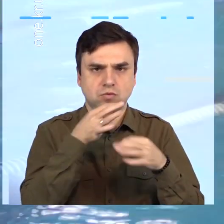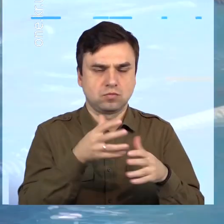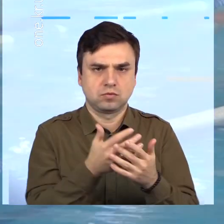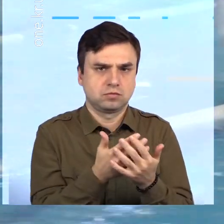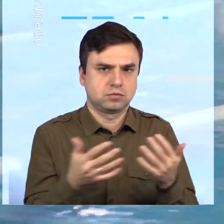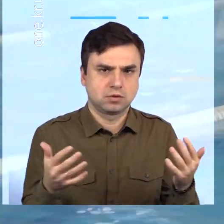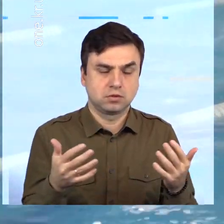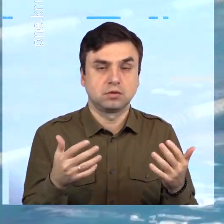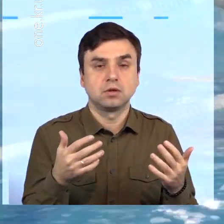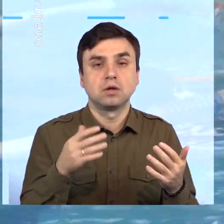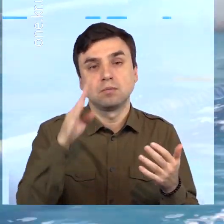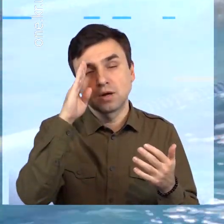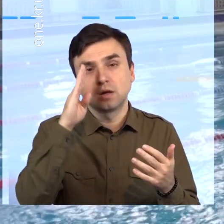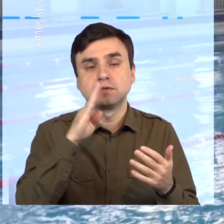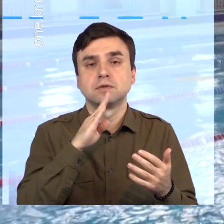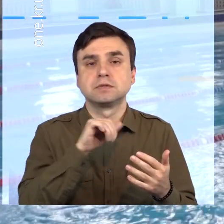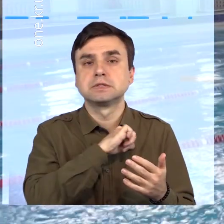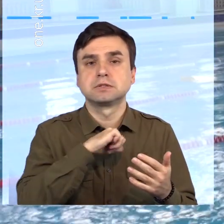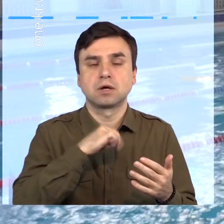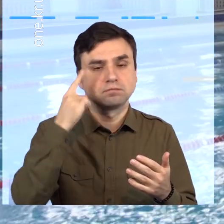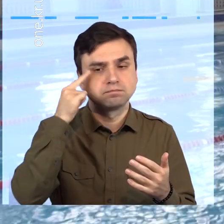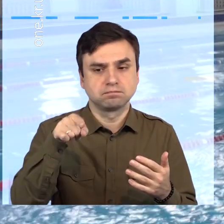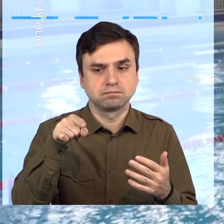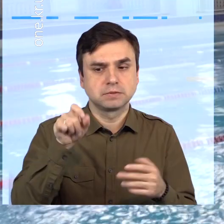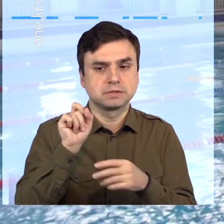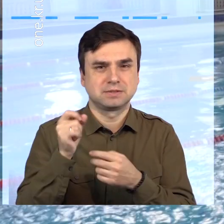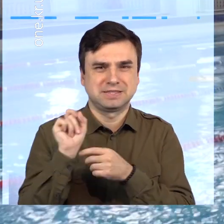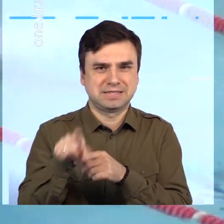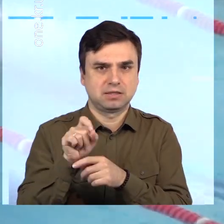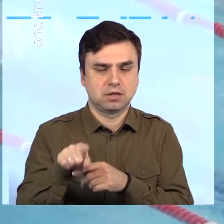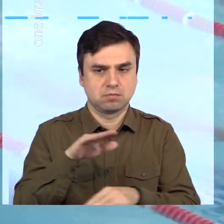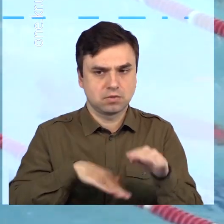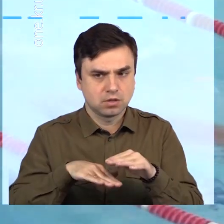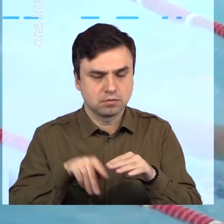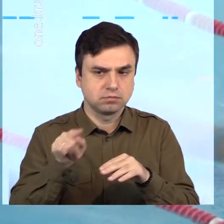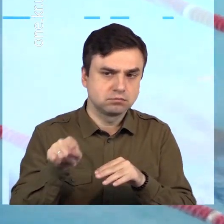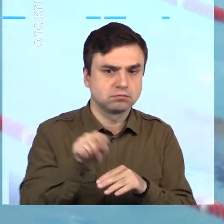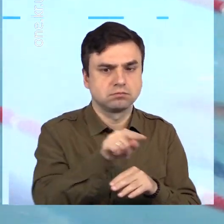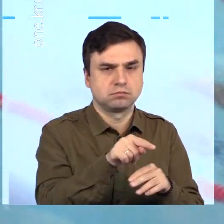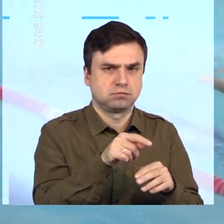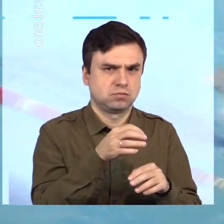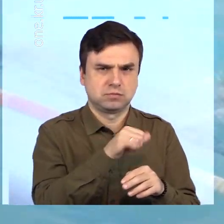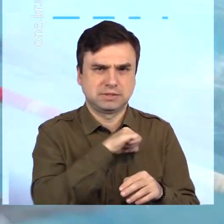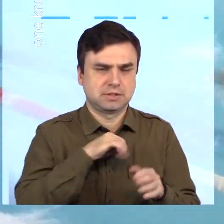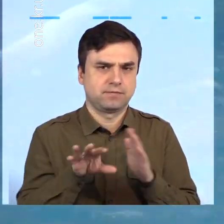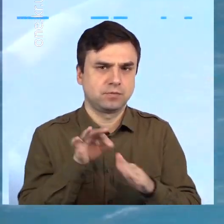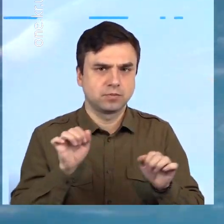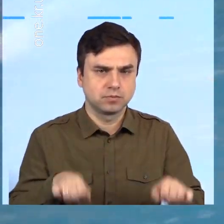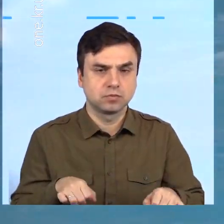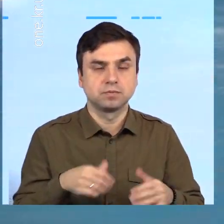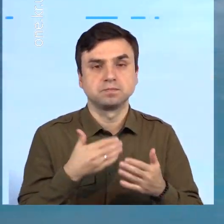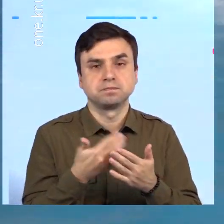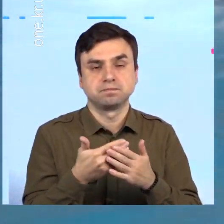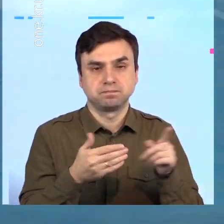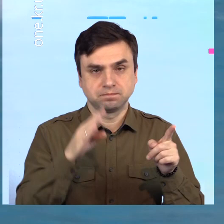спортсмени могли обрати будь-який собі до снаги. 18-річний Артем займається плаванням 10 років. Хлопець брав участь у більш ніж десятку всеукраїнських змагань та є